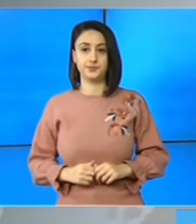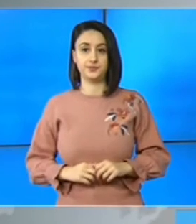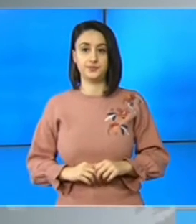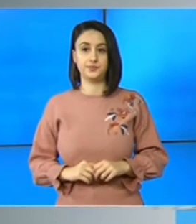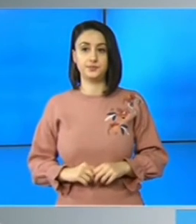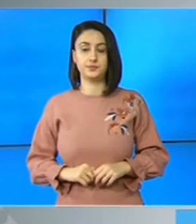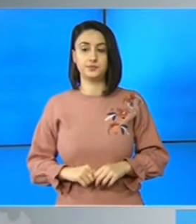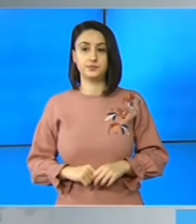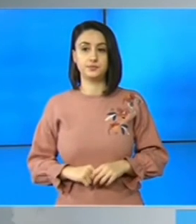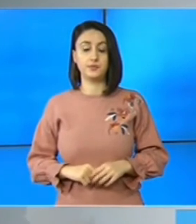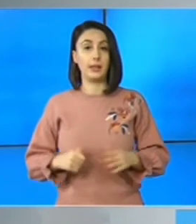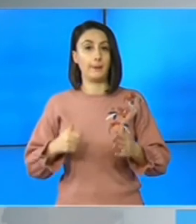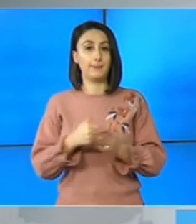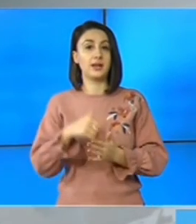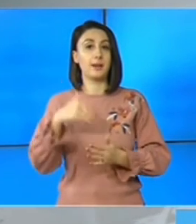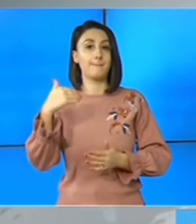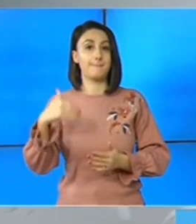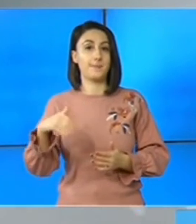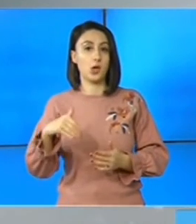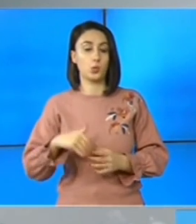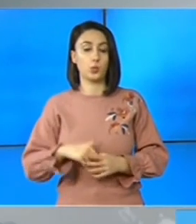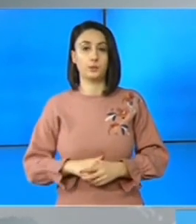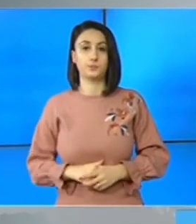cel puțin până miercuri, susțin meteorologii.